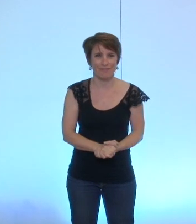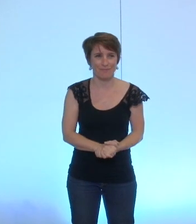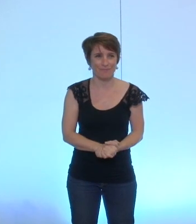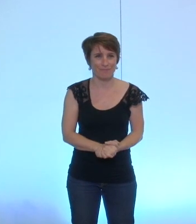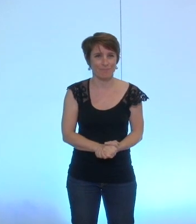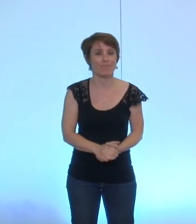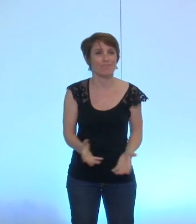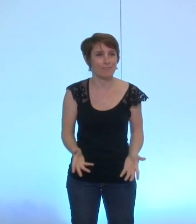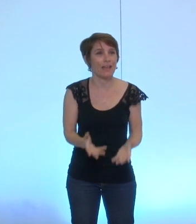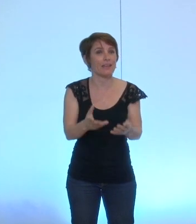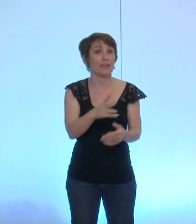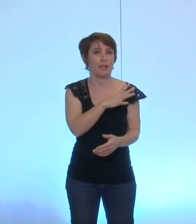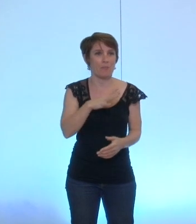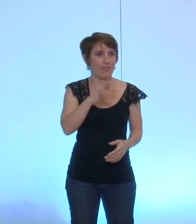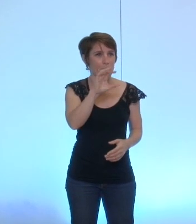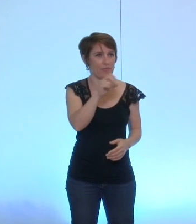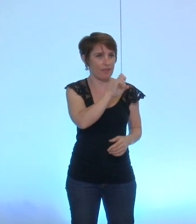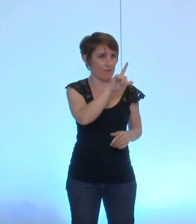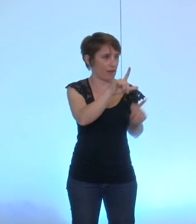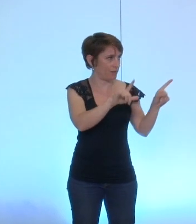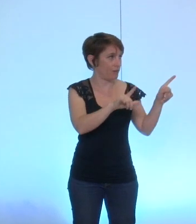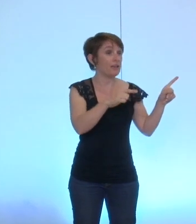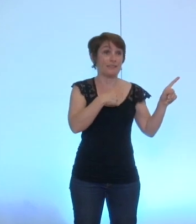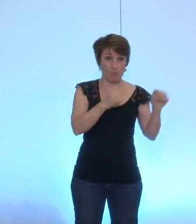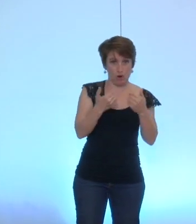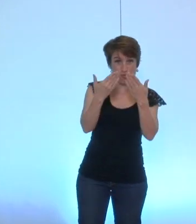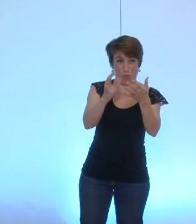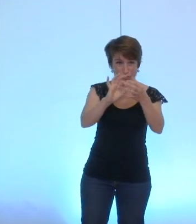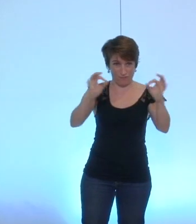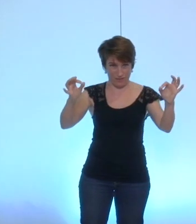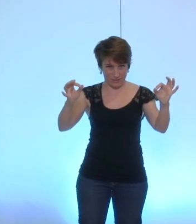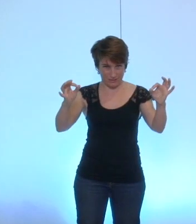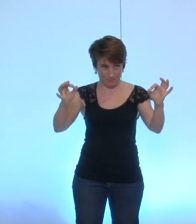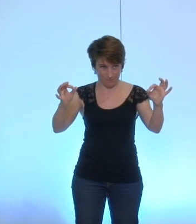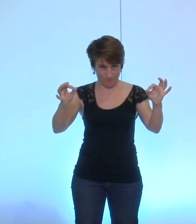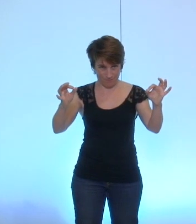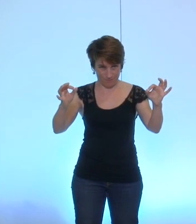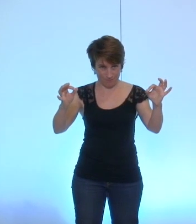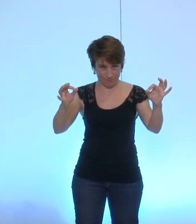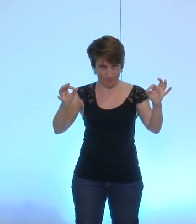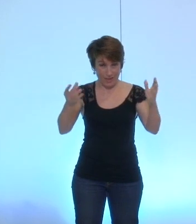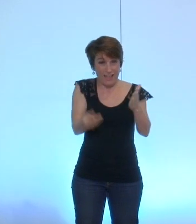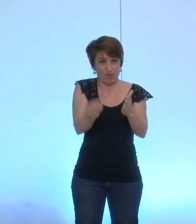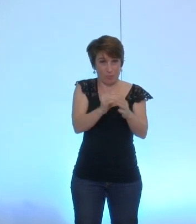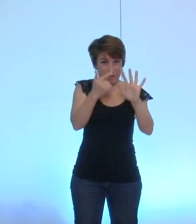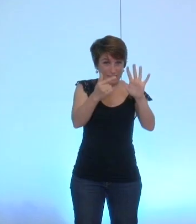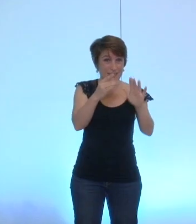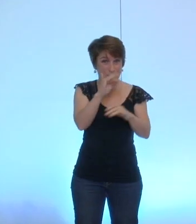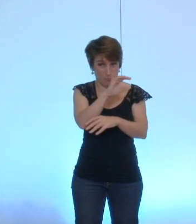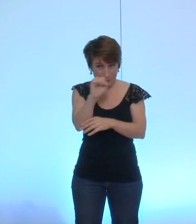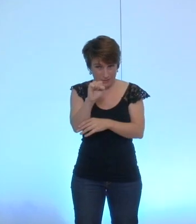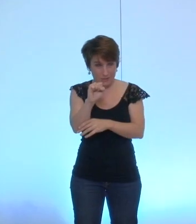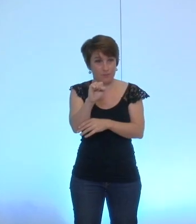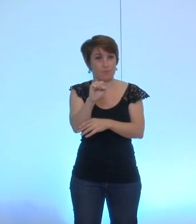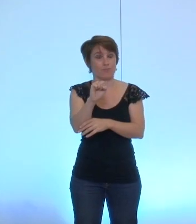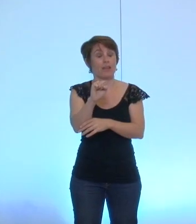allez madame Tavelle je vous propose une formulation chapitre 7 bis d'une commission éthique